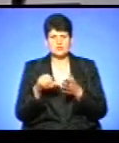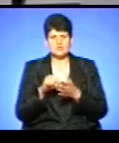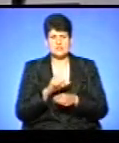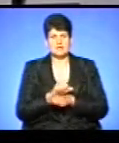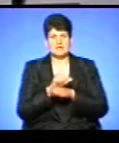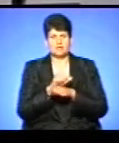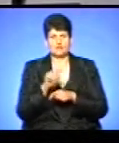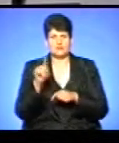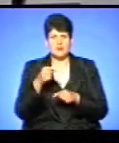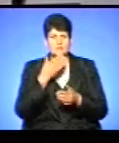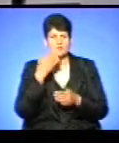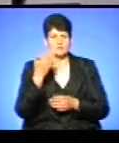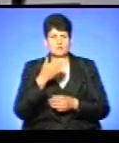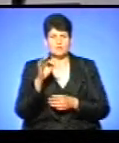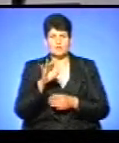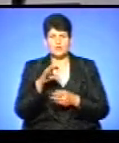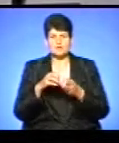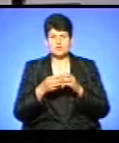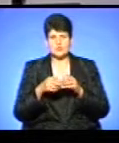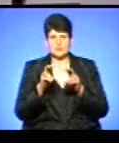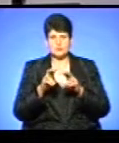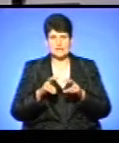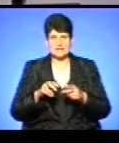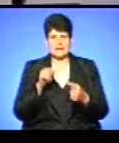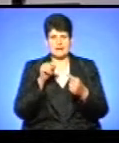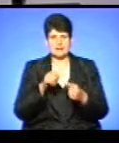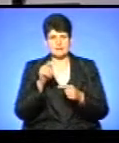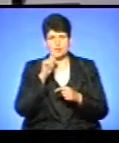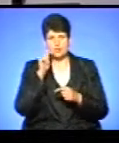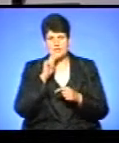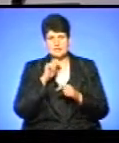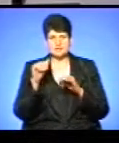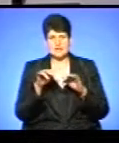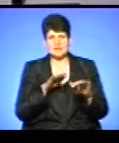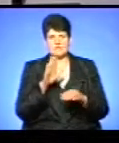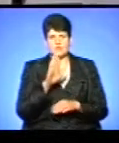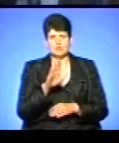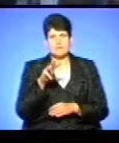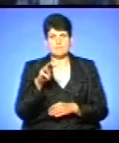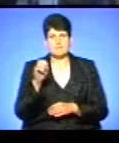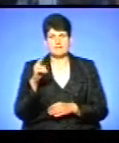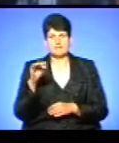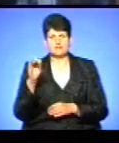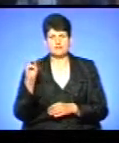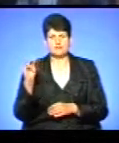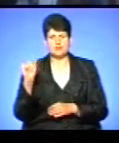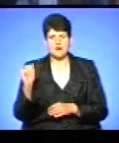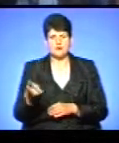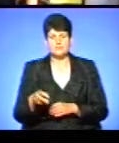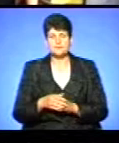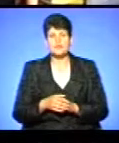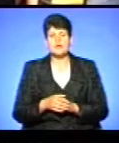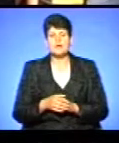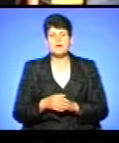вимагав прозвітувати про результати розслідування антиукраїнської діяльності Віктора Медведчука. Учасники